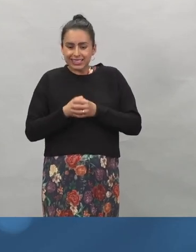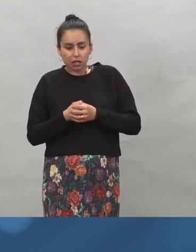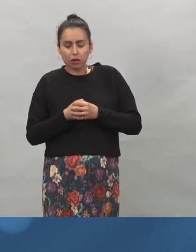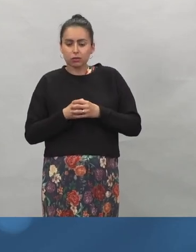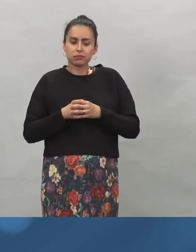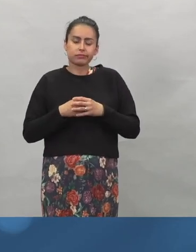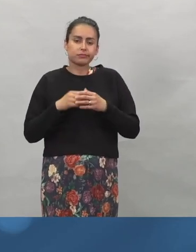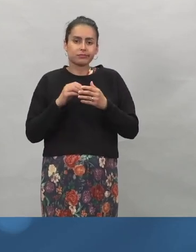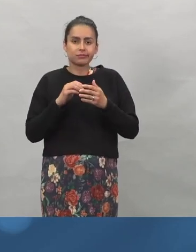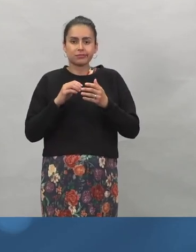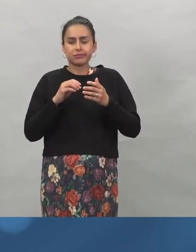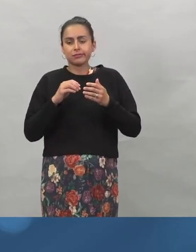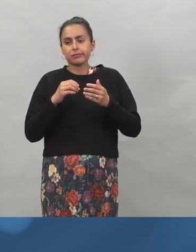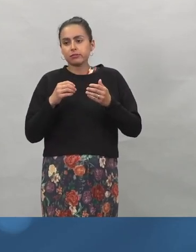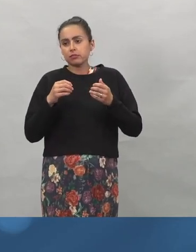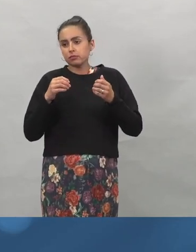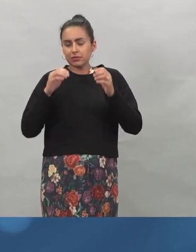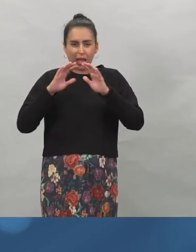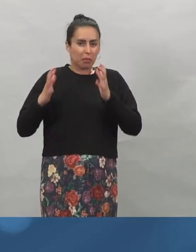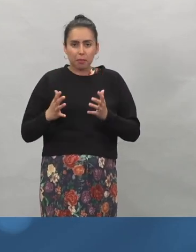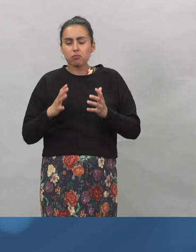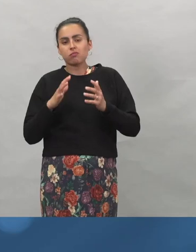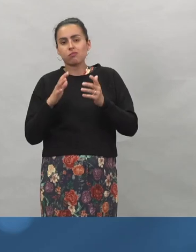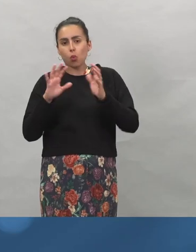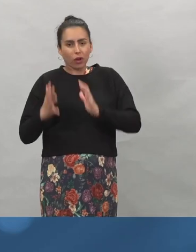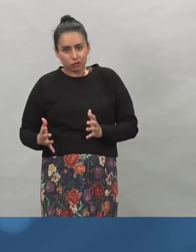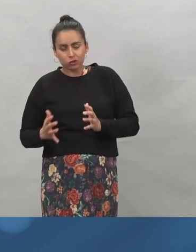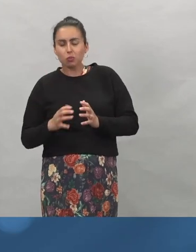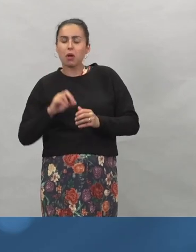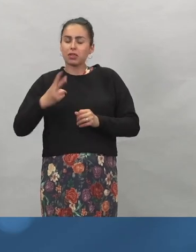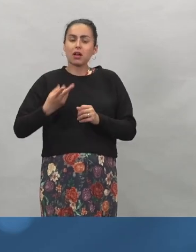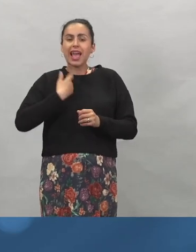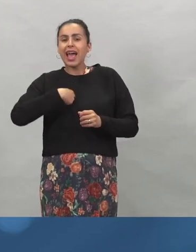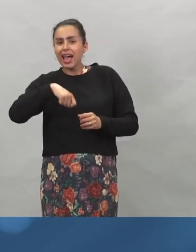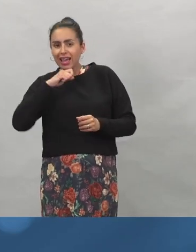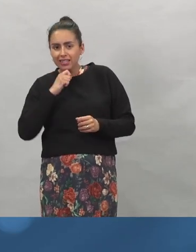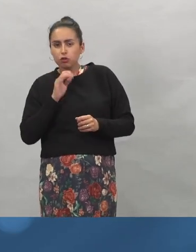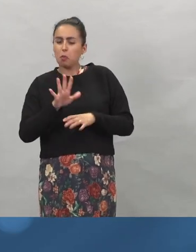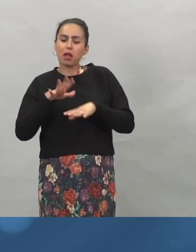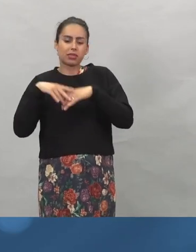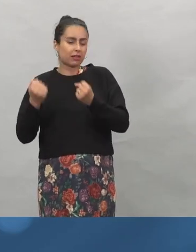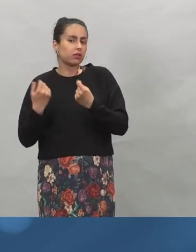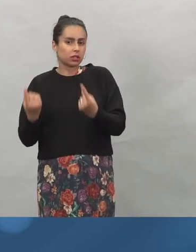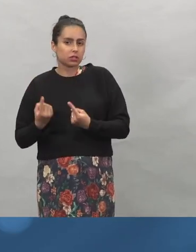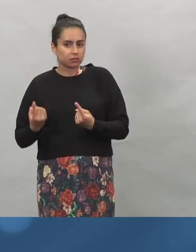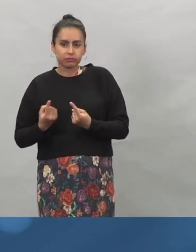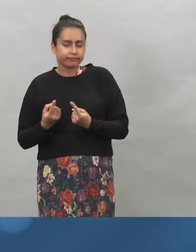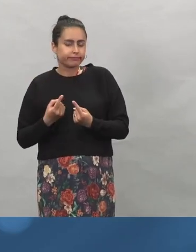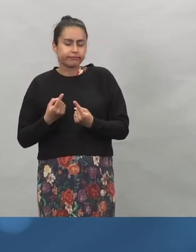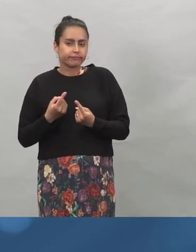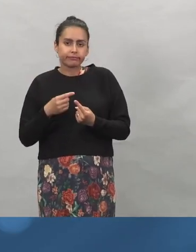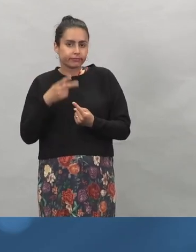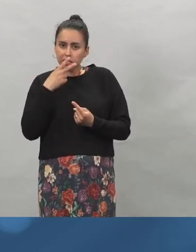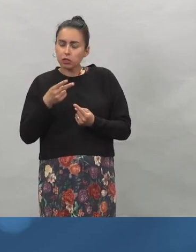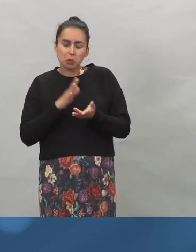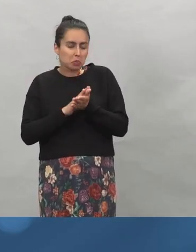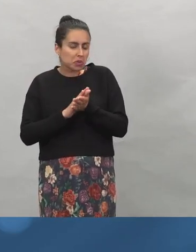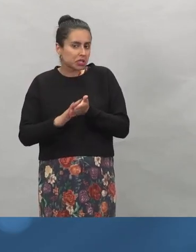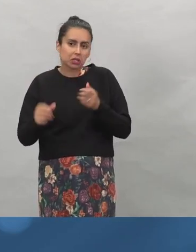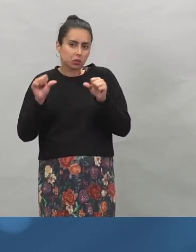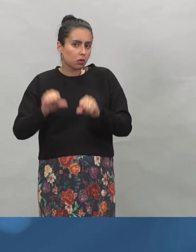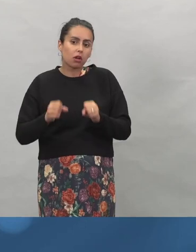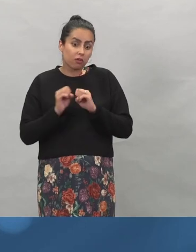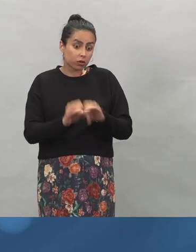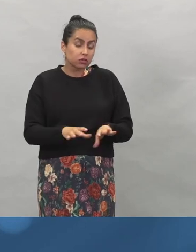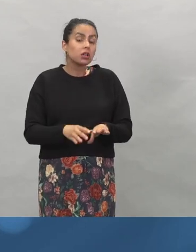terveydentilaan ei ole nähty mitään tämmöisiä huonoja vaikutuksia, että